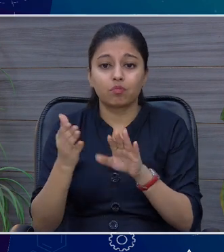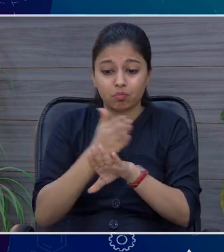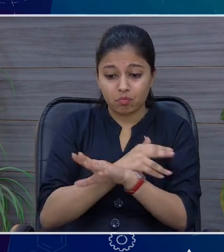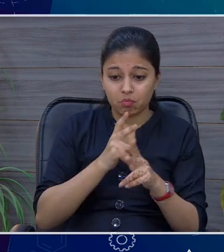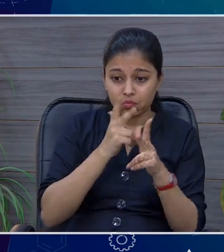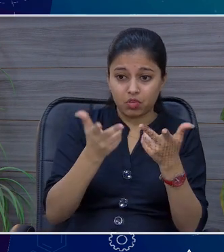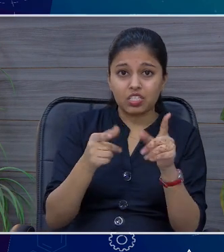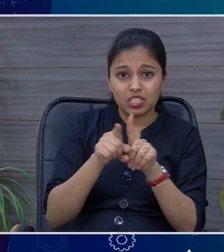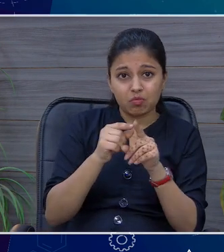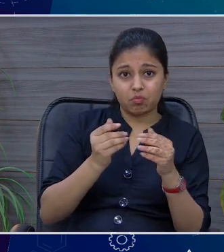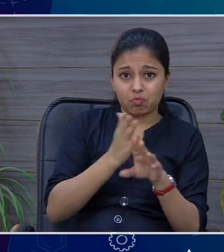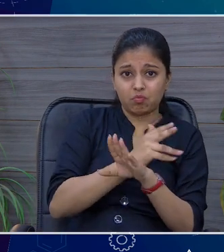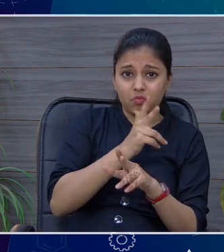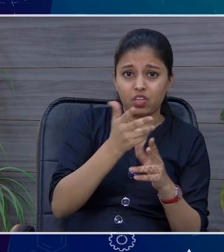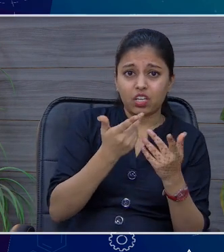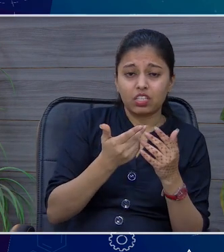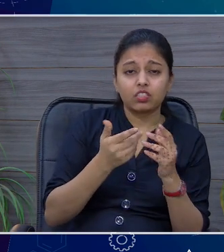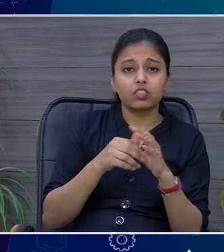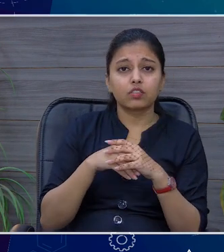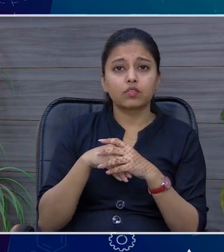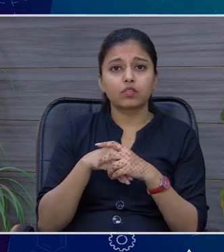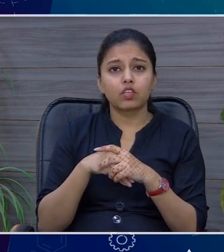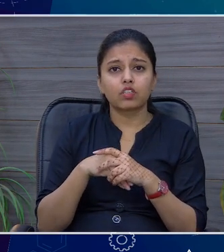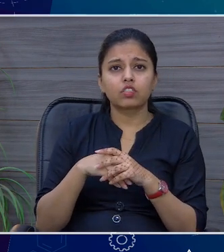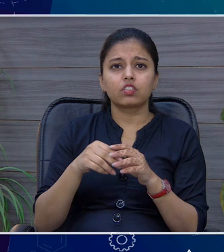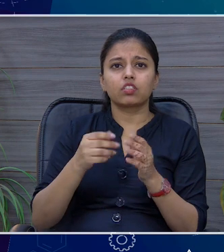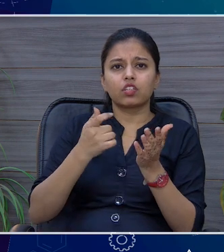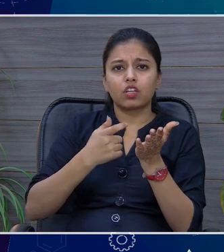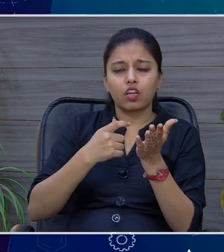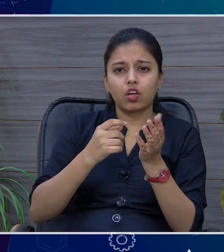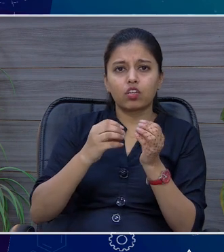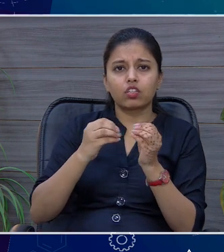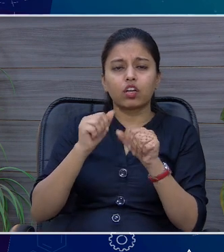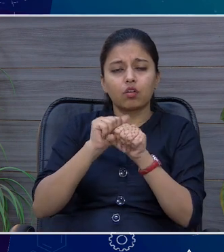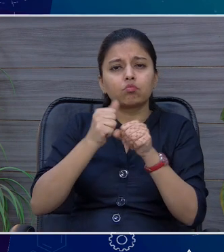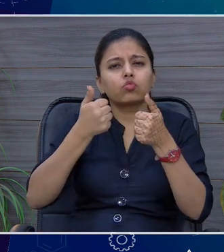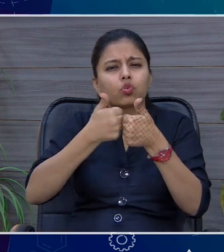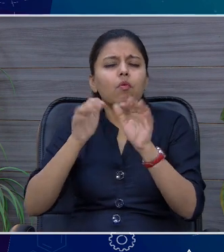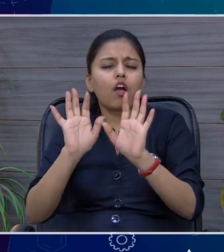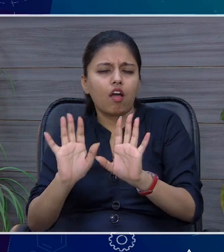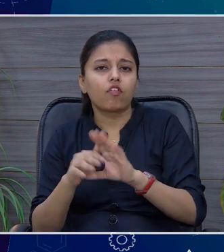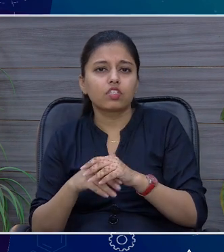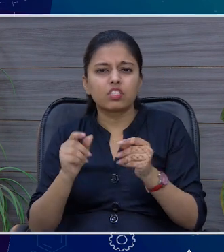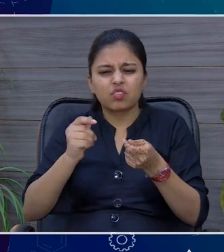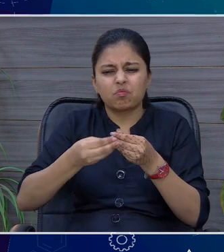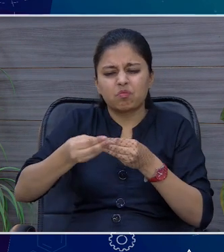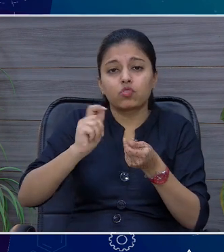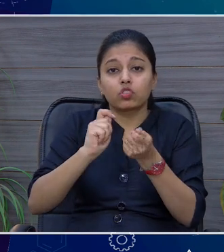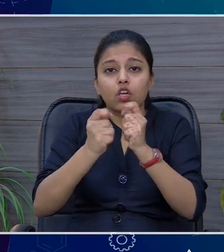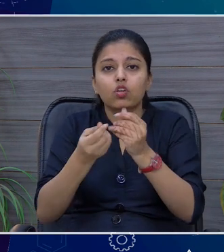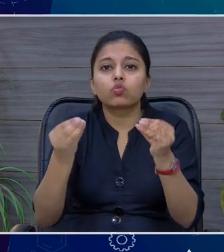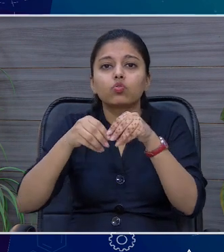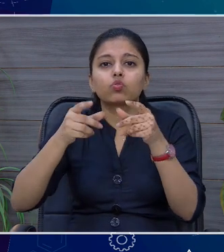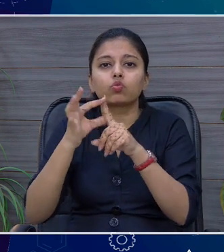आपने कुछ प्रेटिशन के बारे में बताया जो आपने फाइल की आपने रीजनिंग लिखवाने तक का प्रयास किया तो ऐसे क्या चेंजिस आप लाने का प्रयास